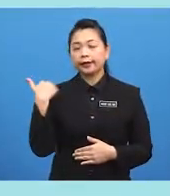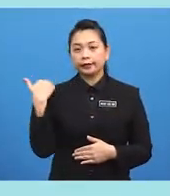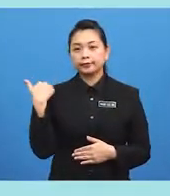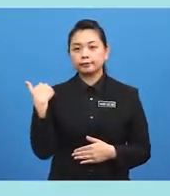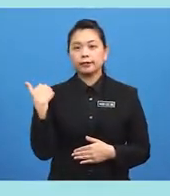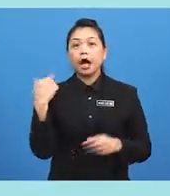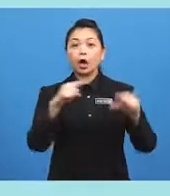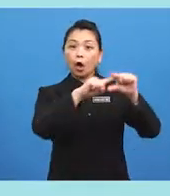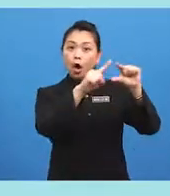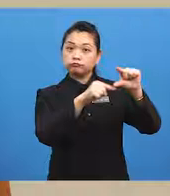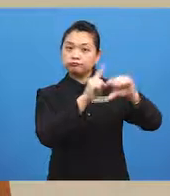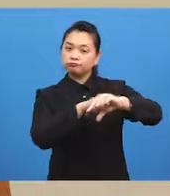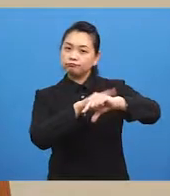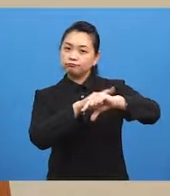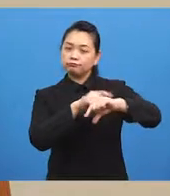a clock.